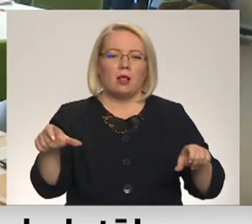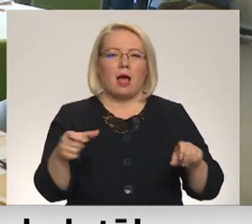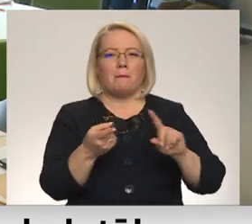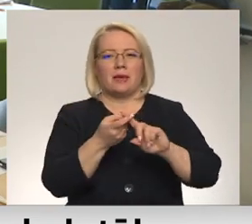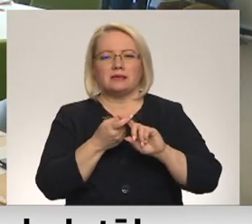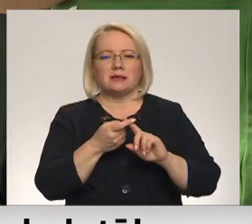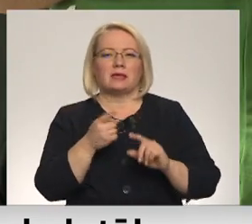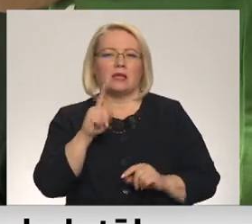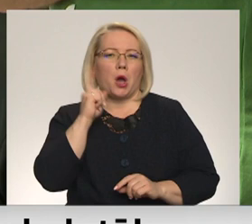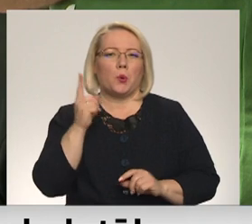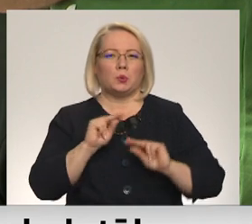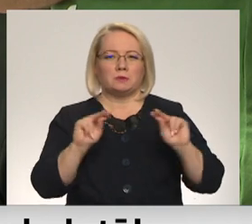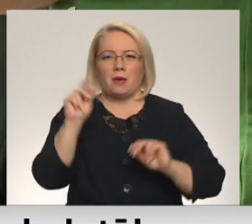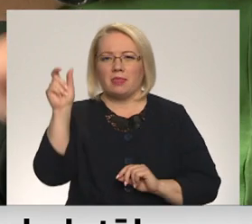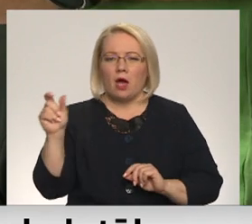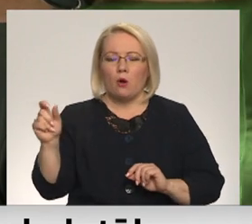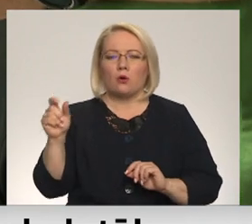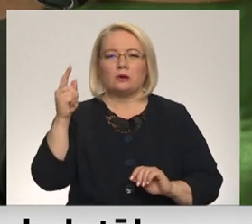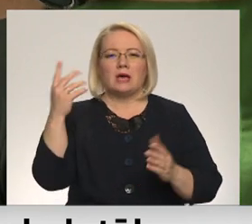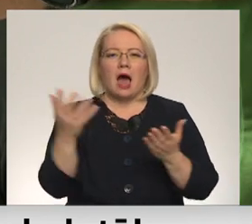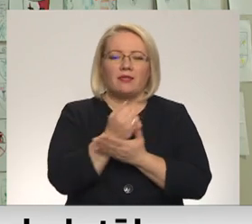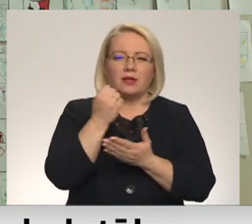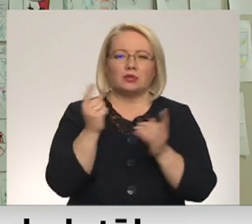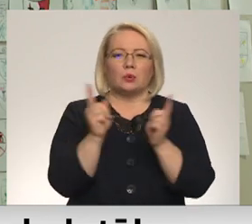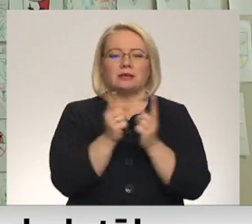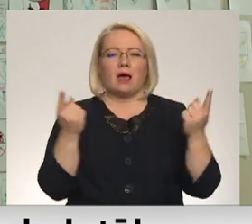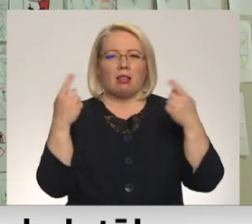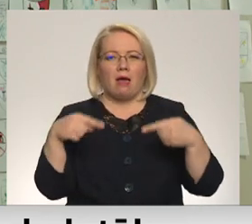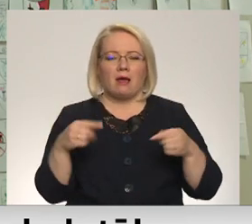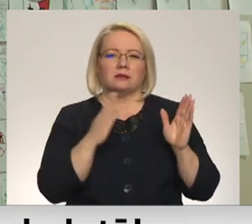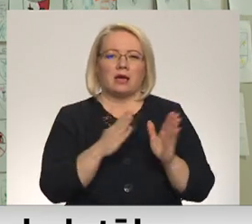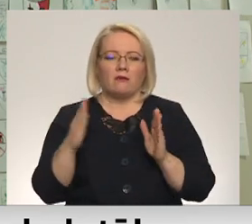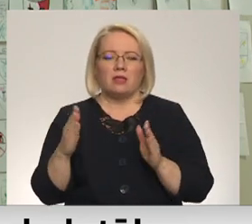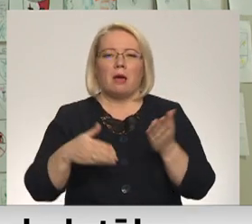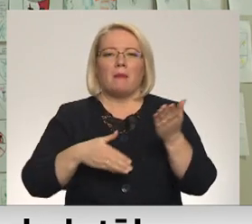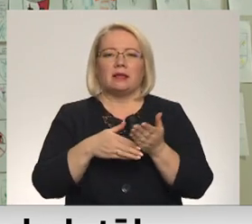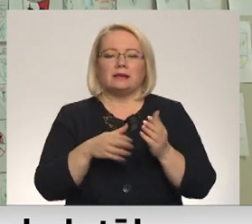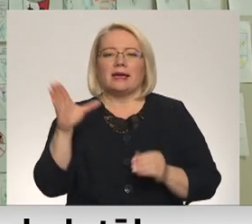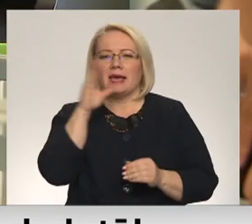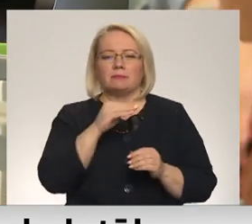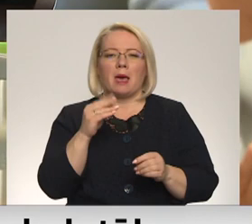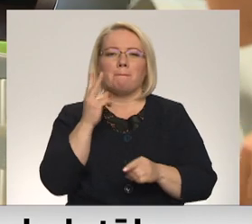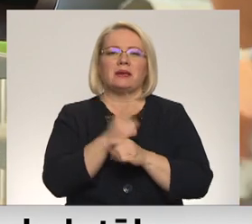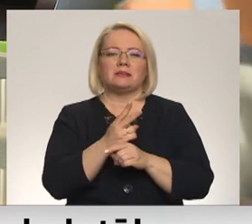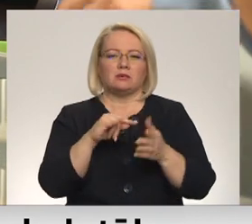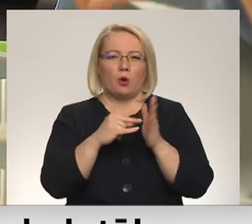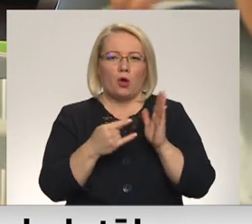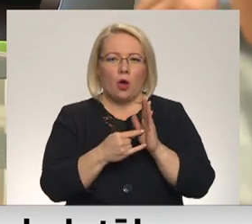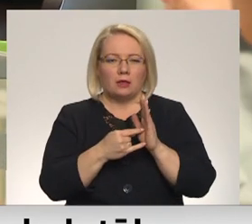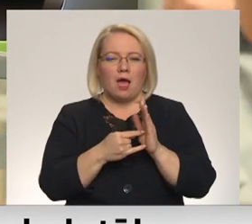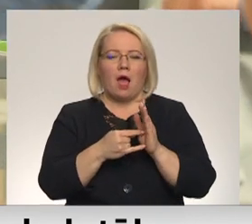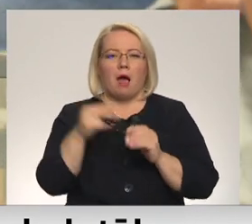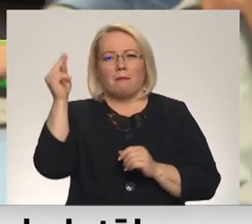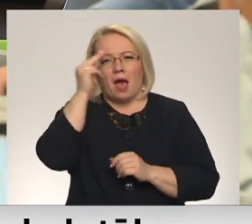pedagogus. Viņus atrast un īsā laikā sagatavot palīdzēs iespējamās misijas projektā mācīt spēks. Tā ir